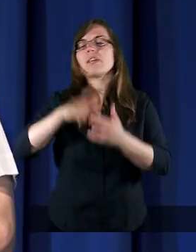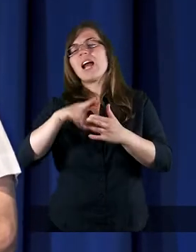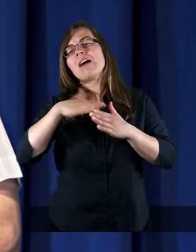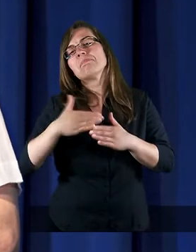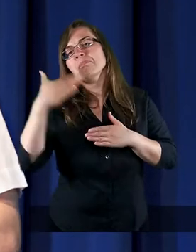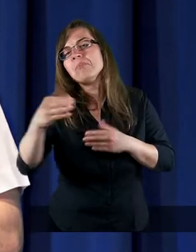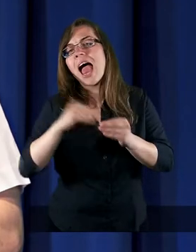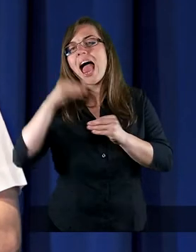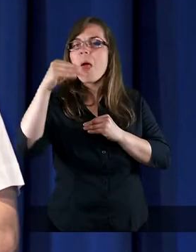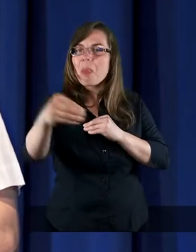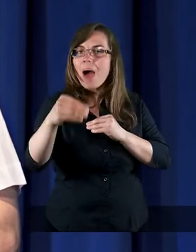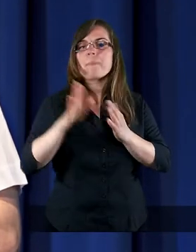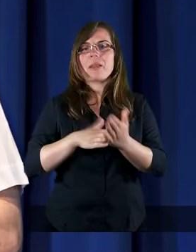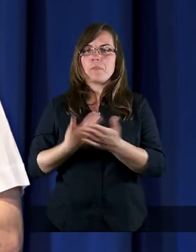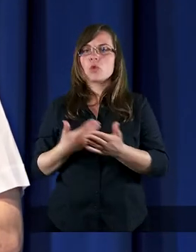drugi etap.